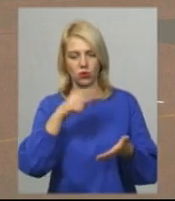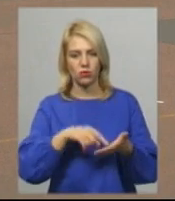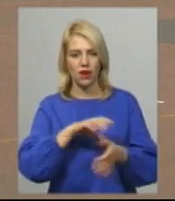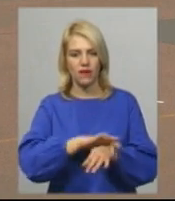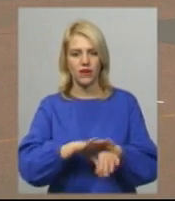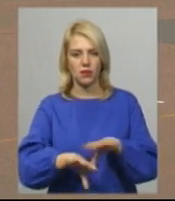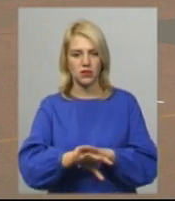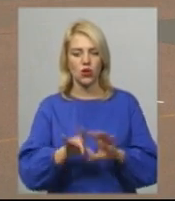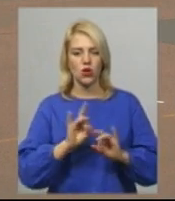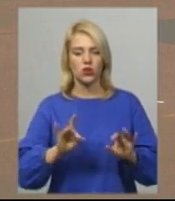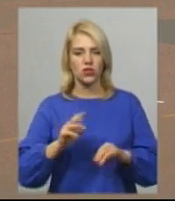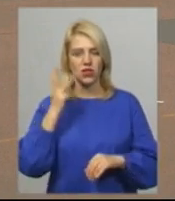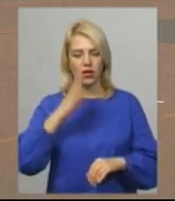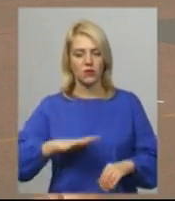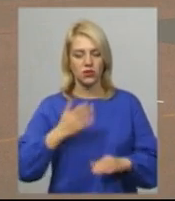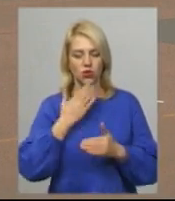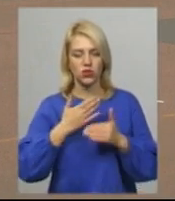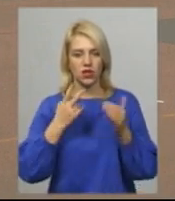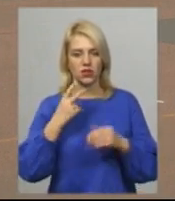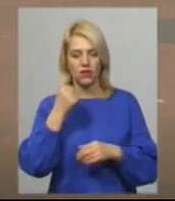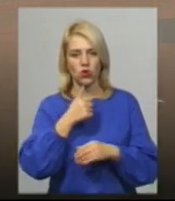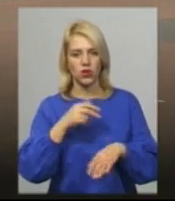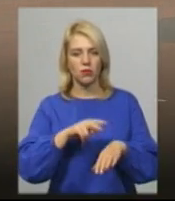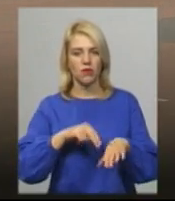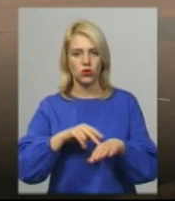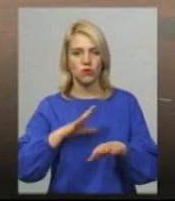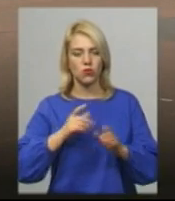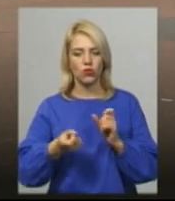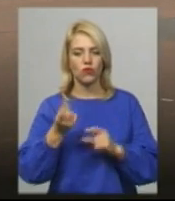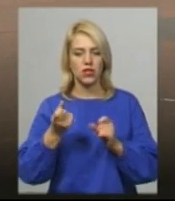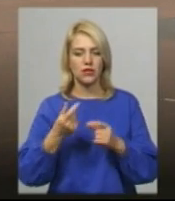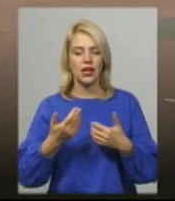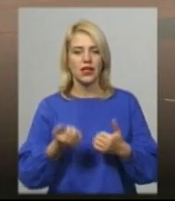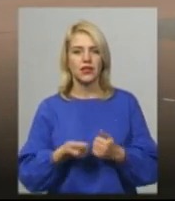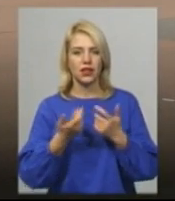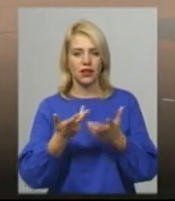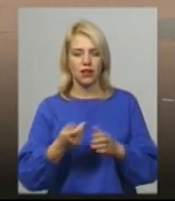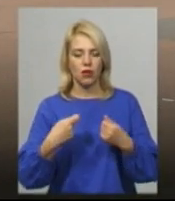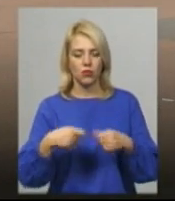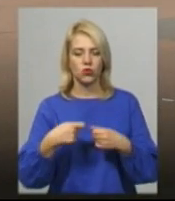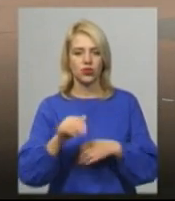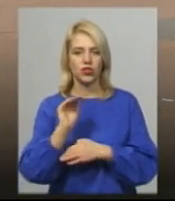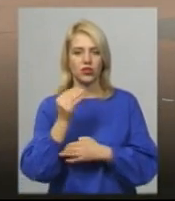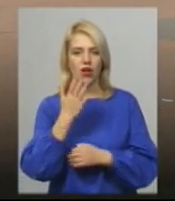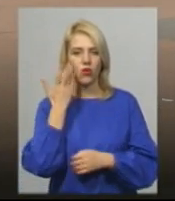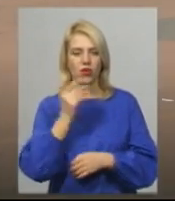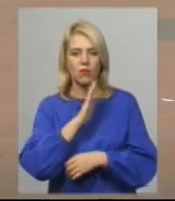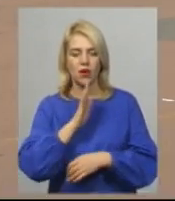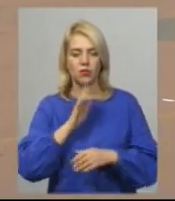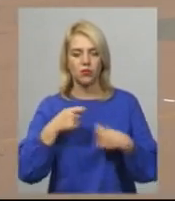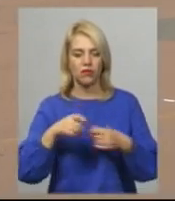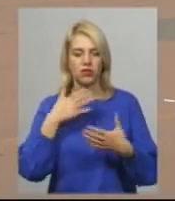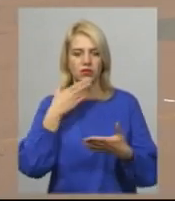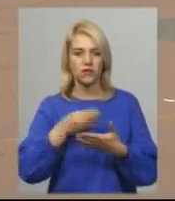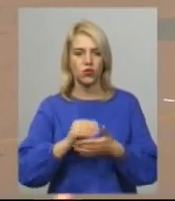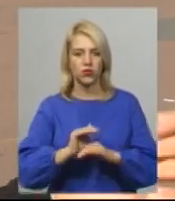приклади з Хмельниччини. За останні два роки правоохоронцям було виявлено декілька продажів дітей, коли матері продавали, своїх малолітніх